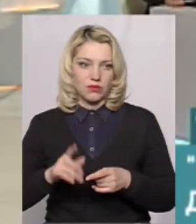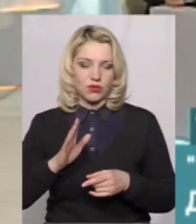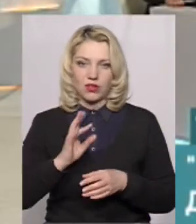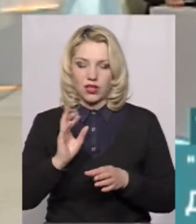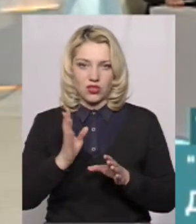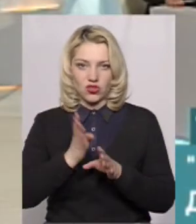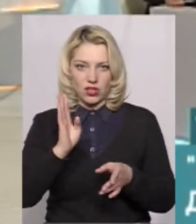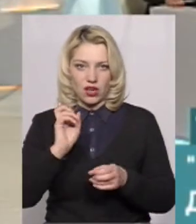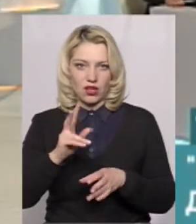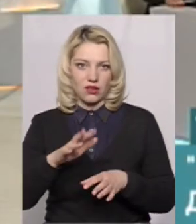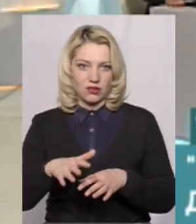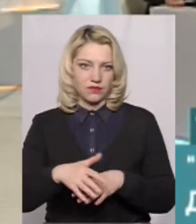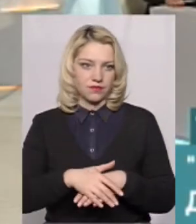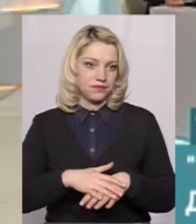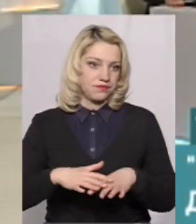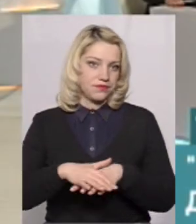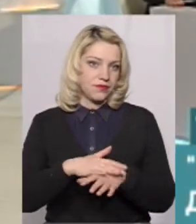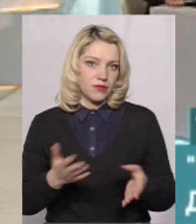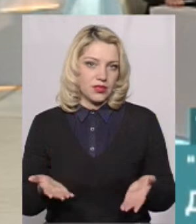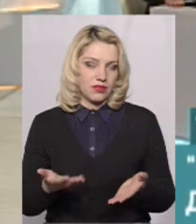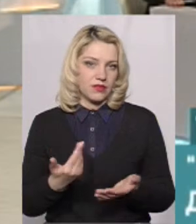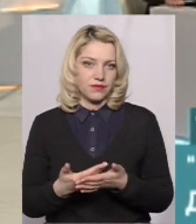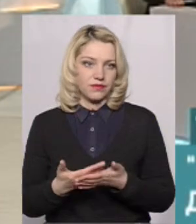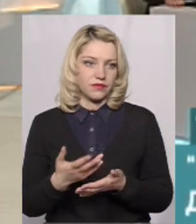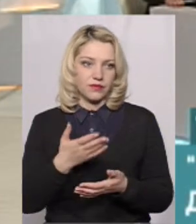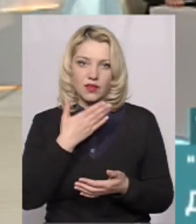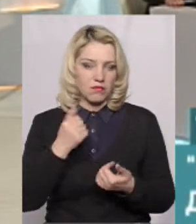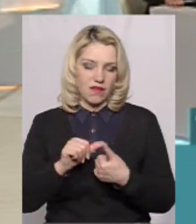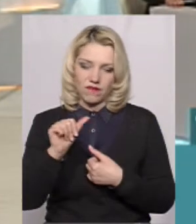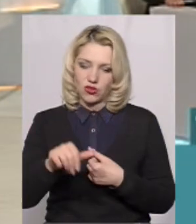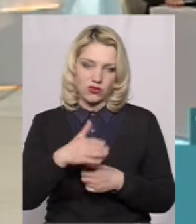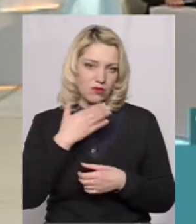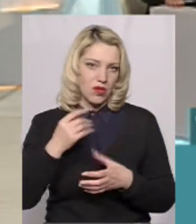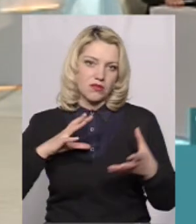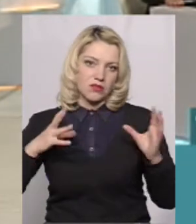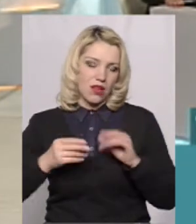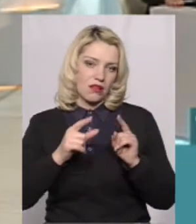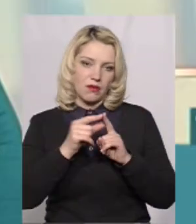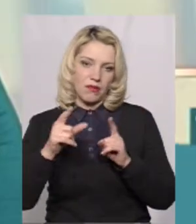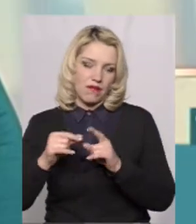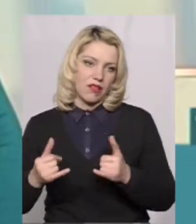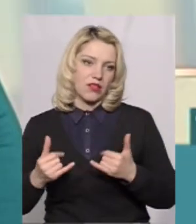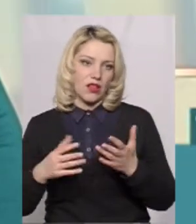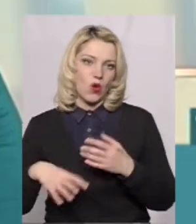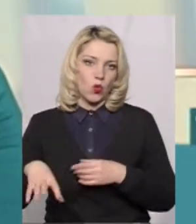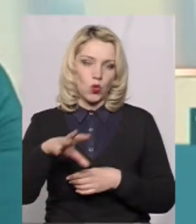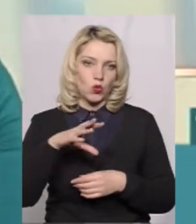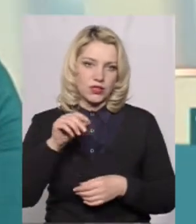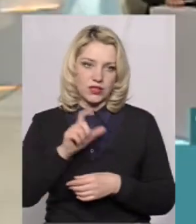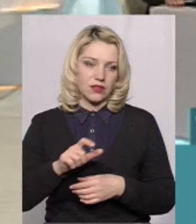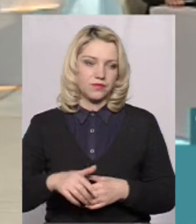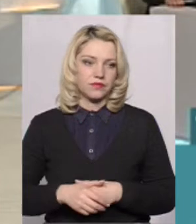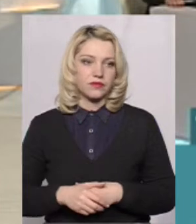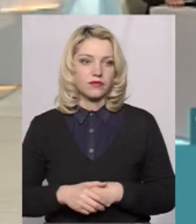вже не черга, а, ви знаєте, буде вже... Ніяких виключень немає? Немає. Загальні правила для всіх. От мене,